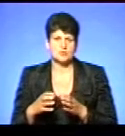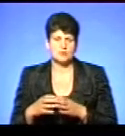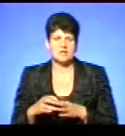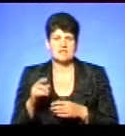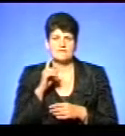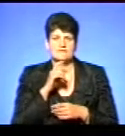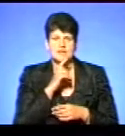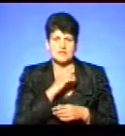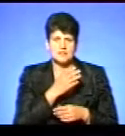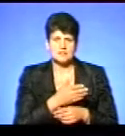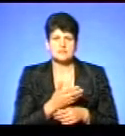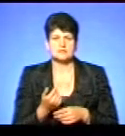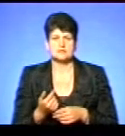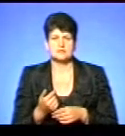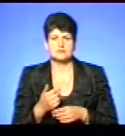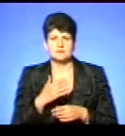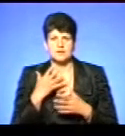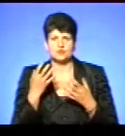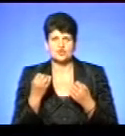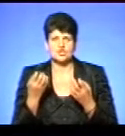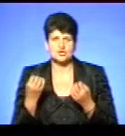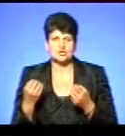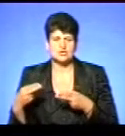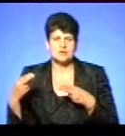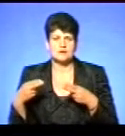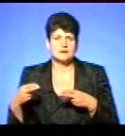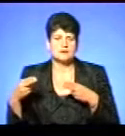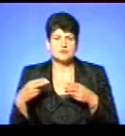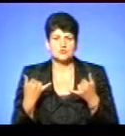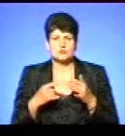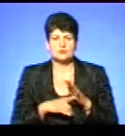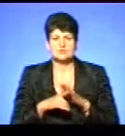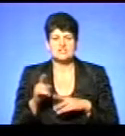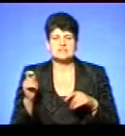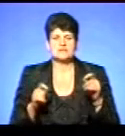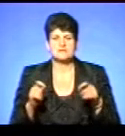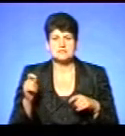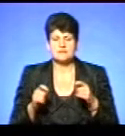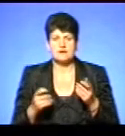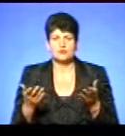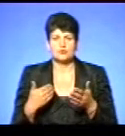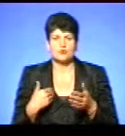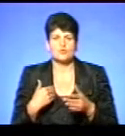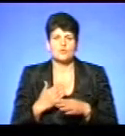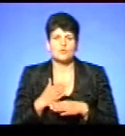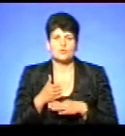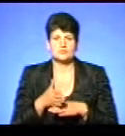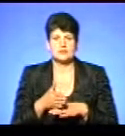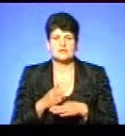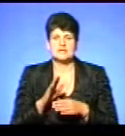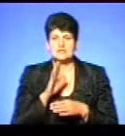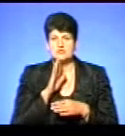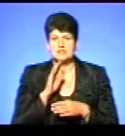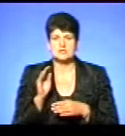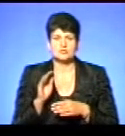Вінниці, і багато-багато ще на підході. Сьогодні саме розпочнеться цей фестиваль з дірковими гостями, дівчата із Житомира.